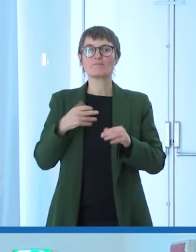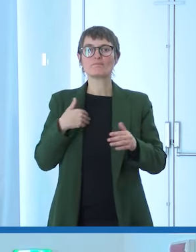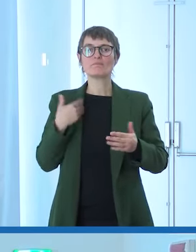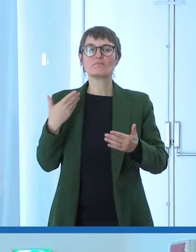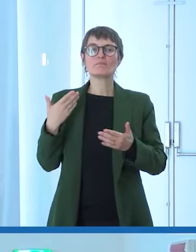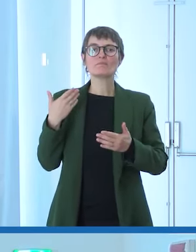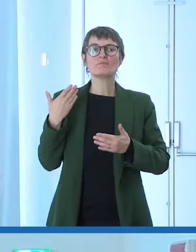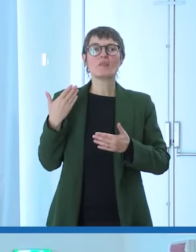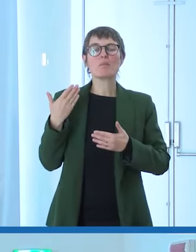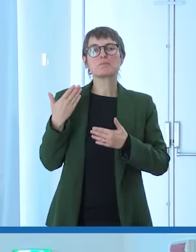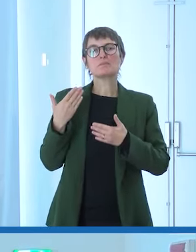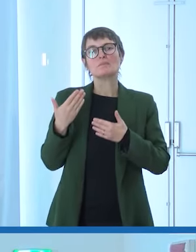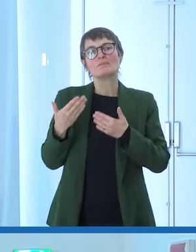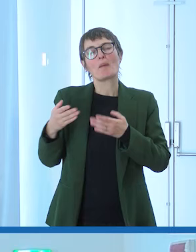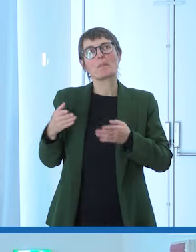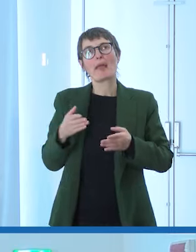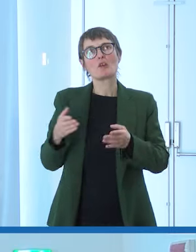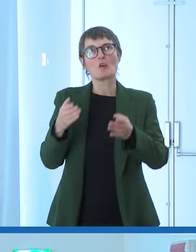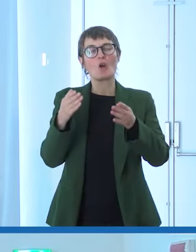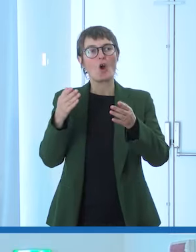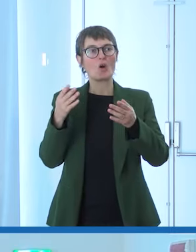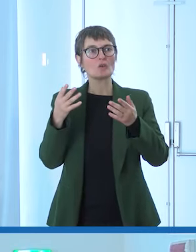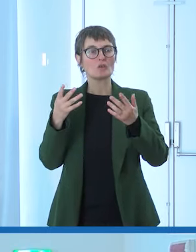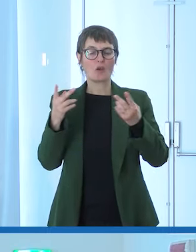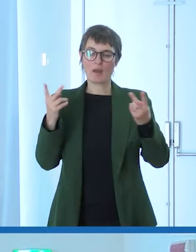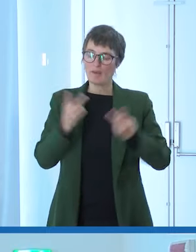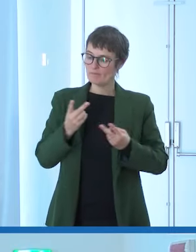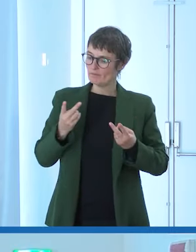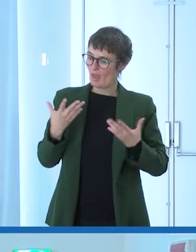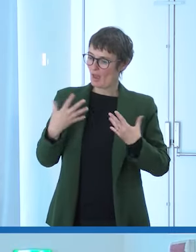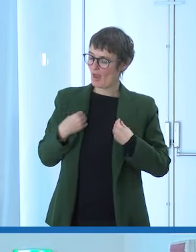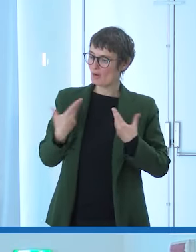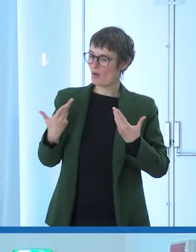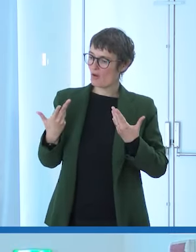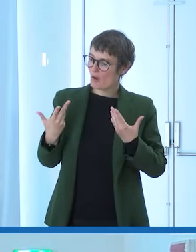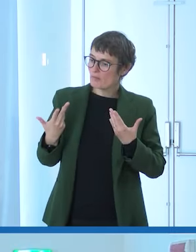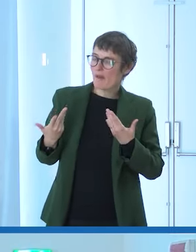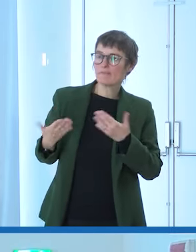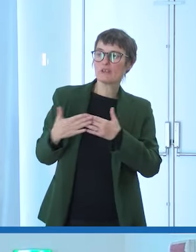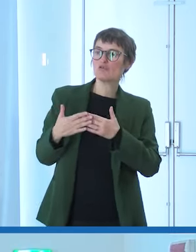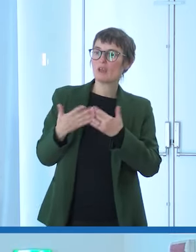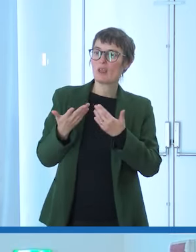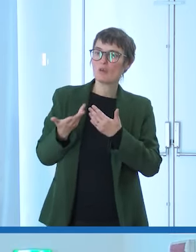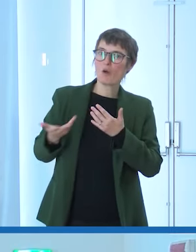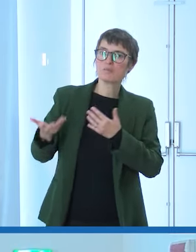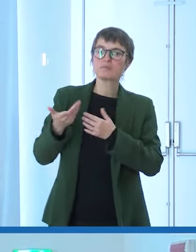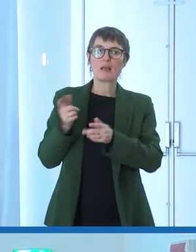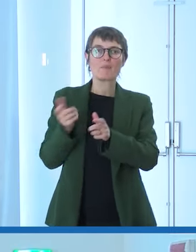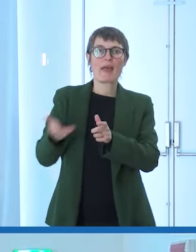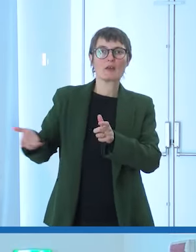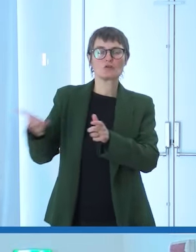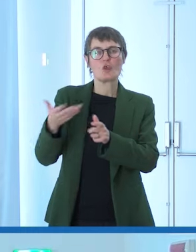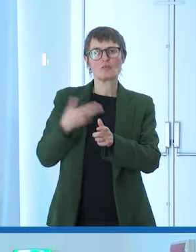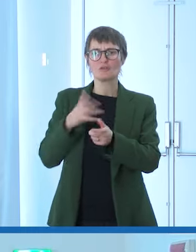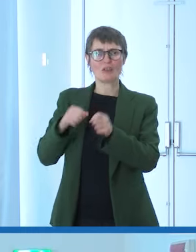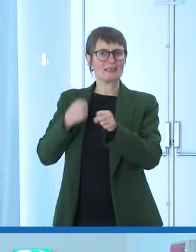tante persone che hanno una storia diversa o simile alla mia ma appunto si sono confrontate